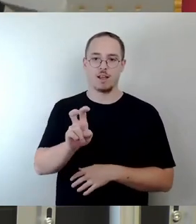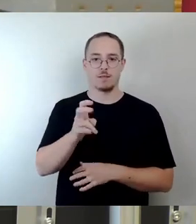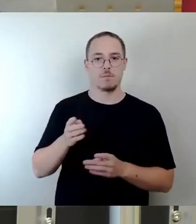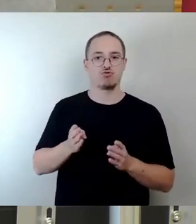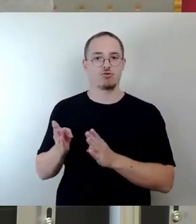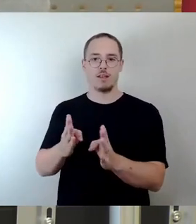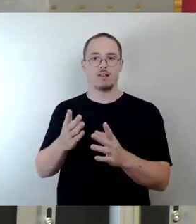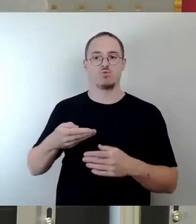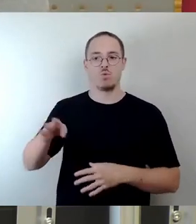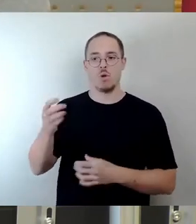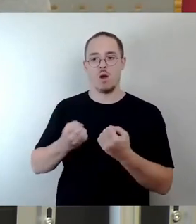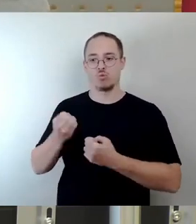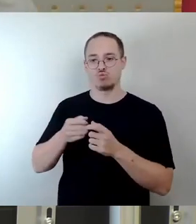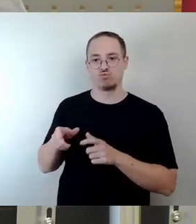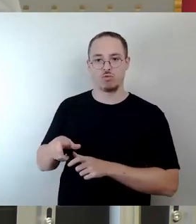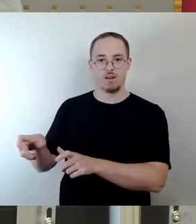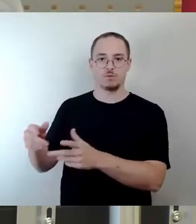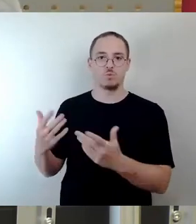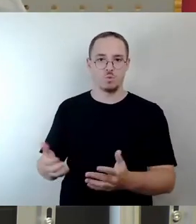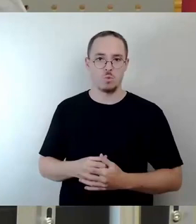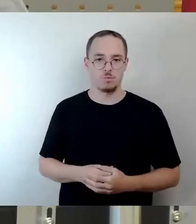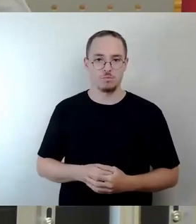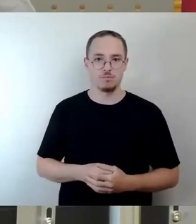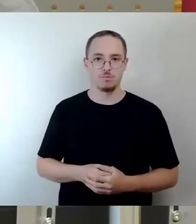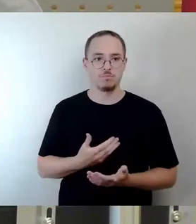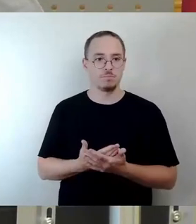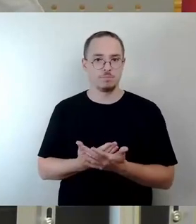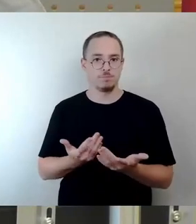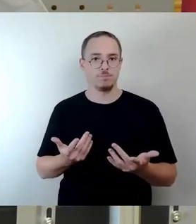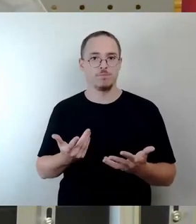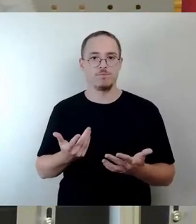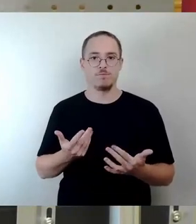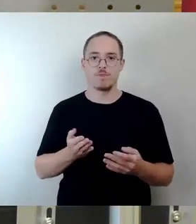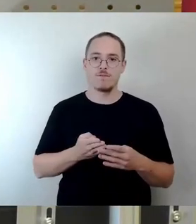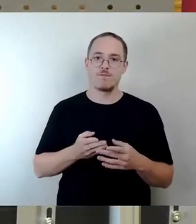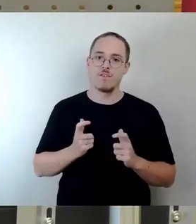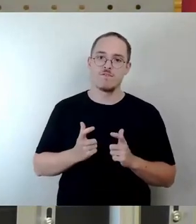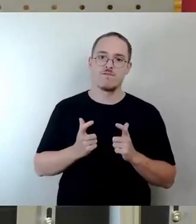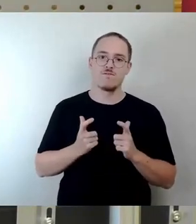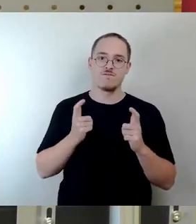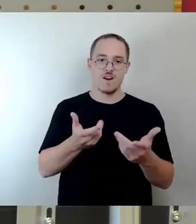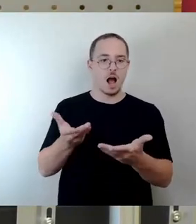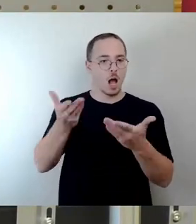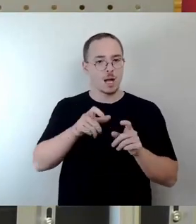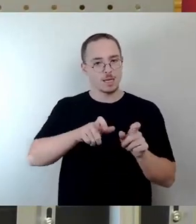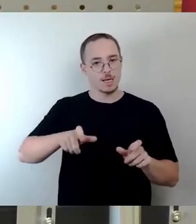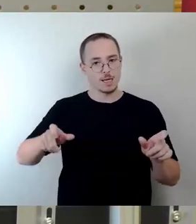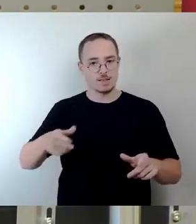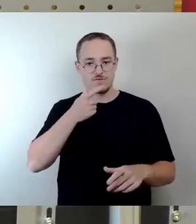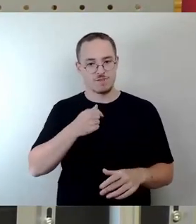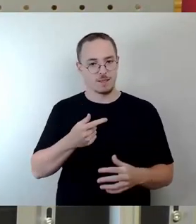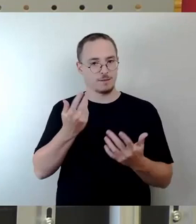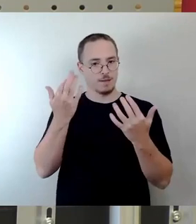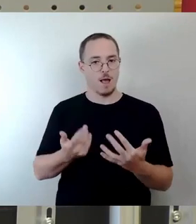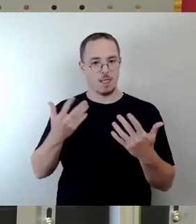das angestrebte Wachstum der Fahrgastzahlen erreichen zu können. Und wir brauchen auch noch die eine oder andere neue Elbquerung, um verkehrliche Missstände, wie